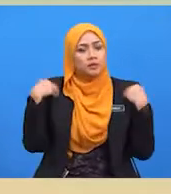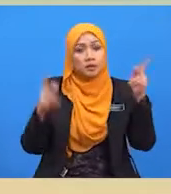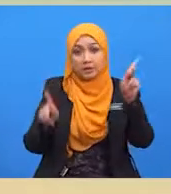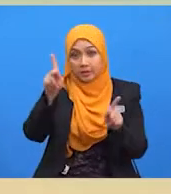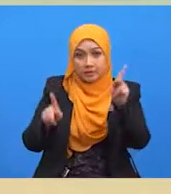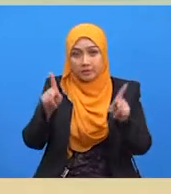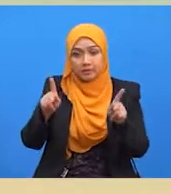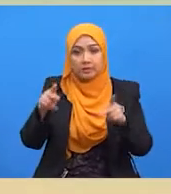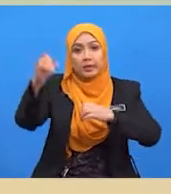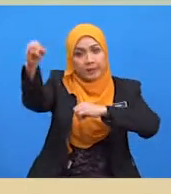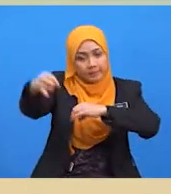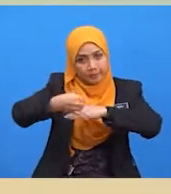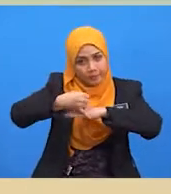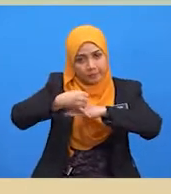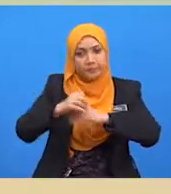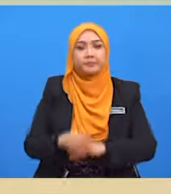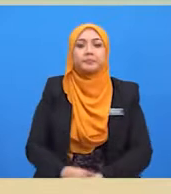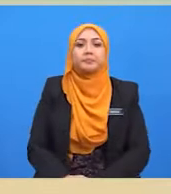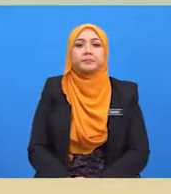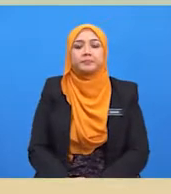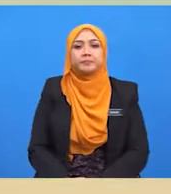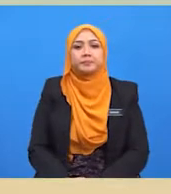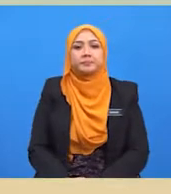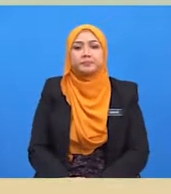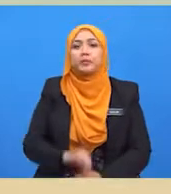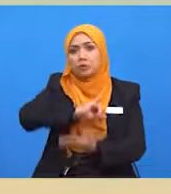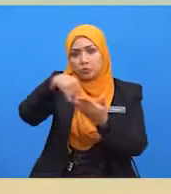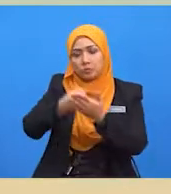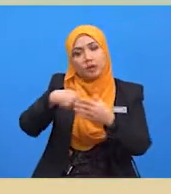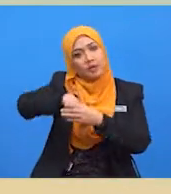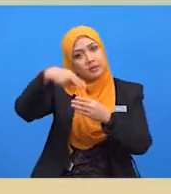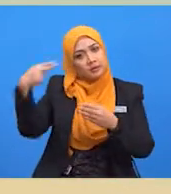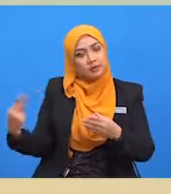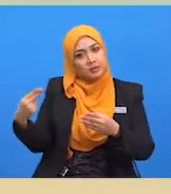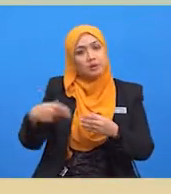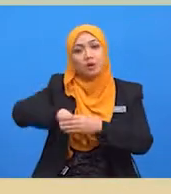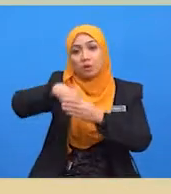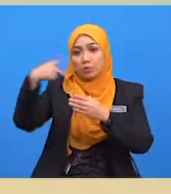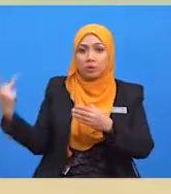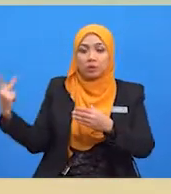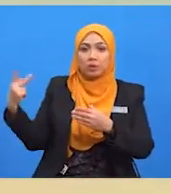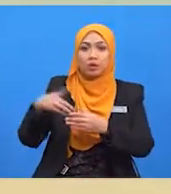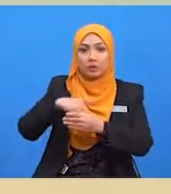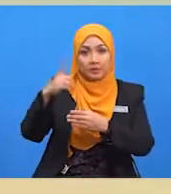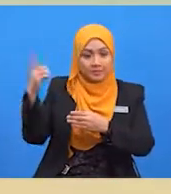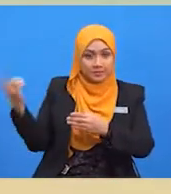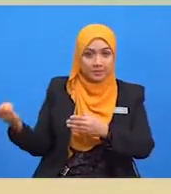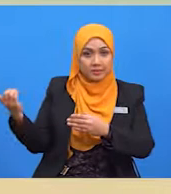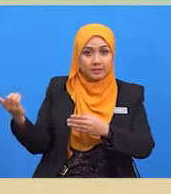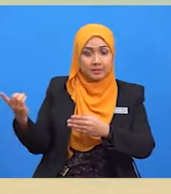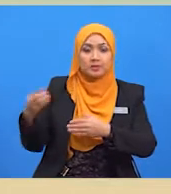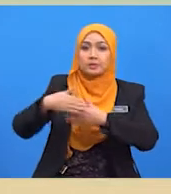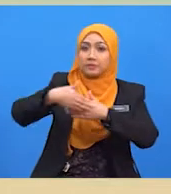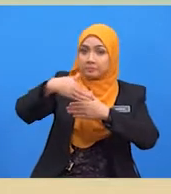Jumlah hasil pengeluar domestik selepas perdagangan antarabangsa dapat diperoleh dengan